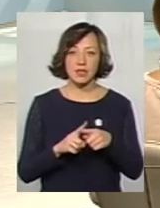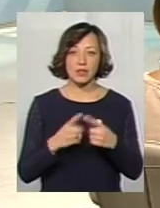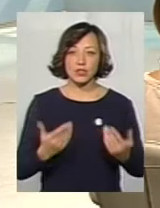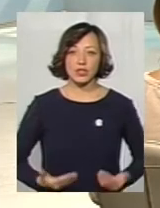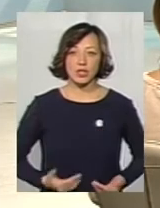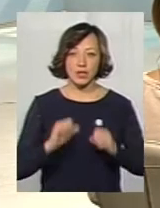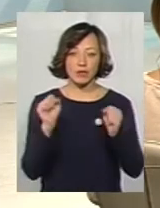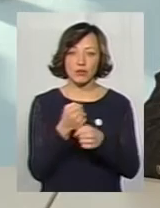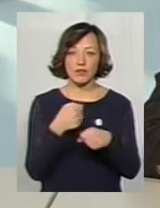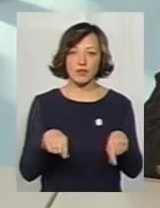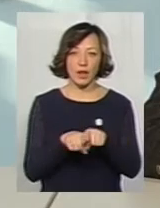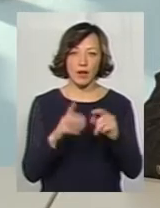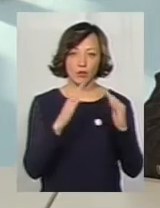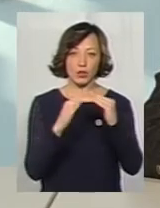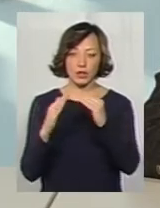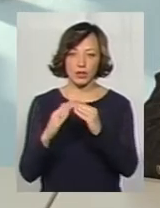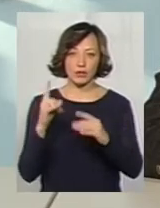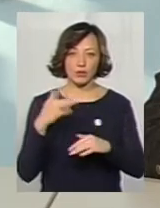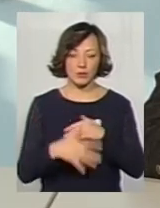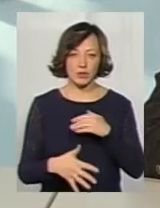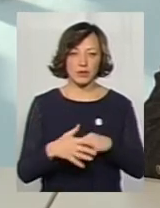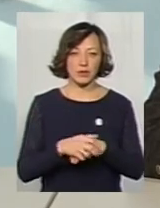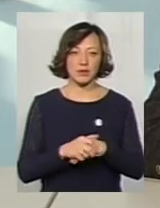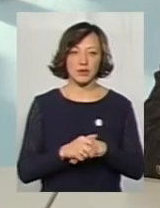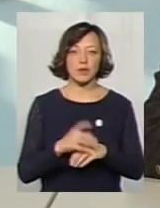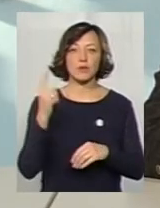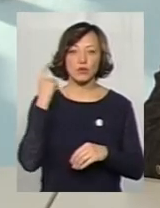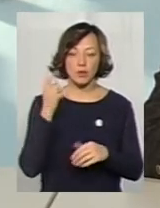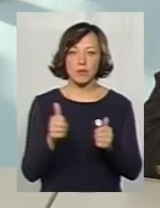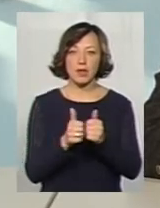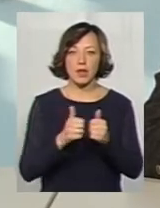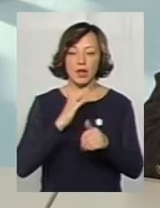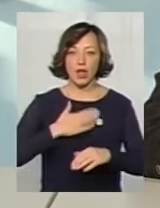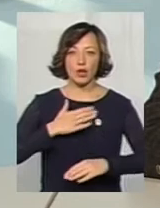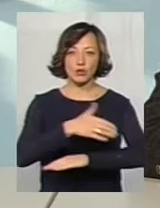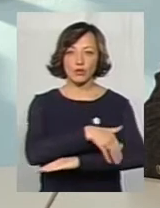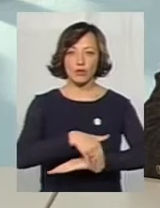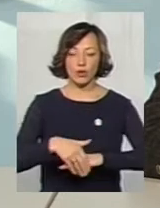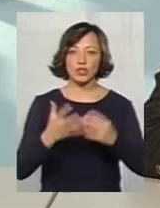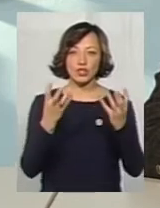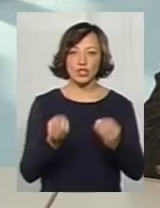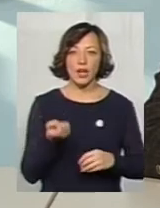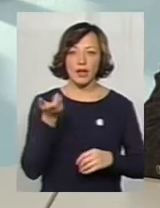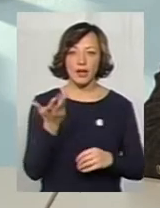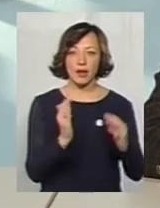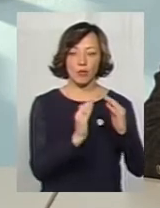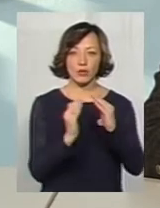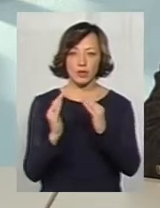не можна в таких будинках. Ми вас почули. там, біля нашого двору, всяких будинків.